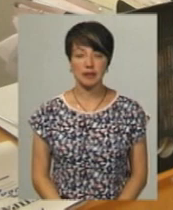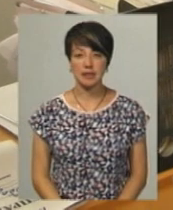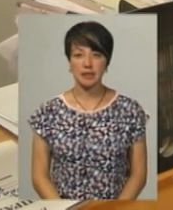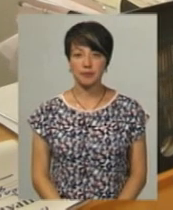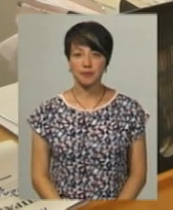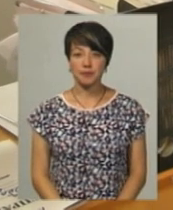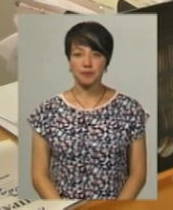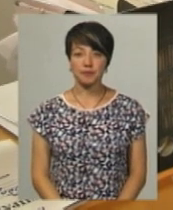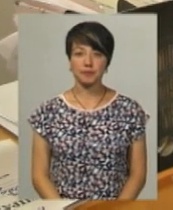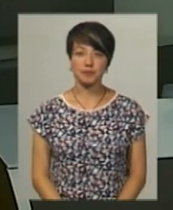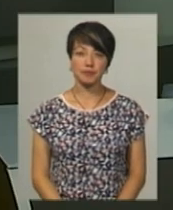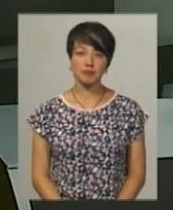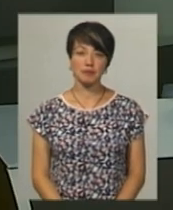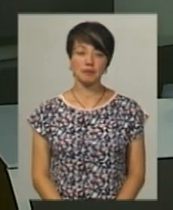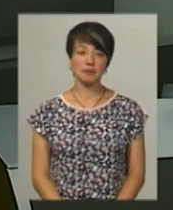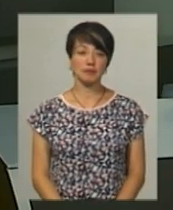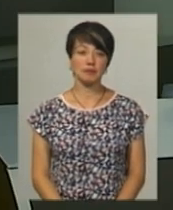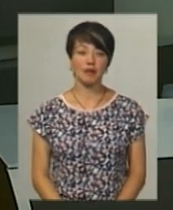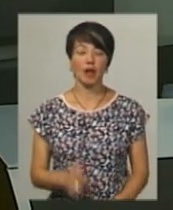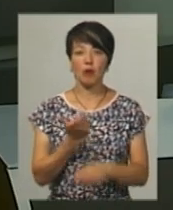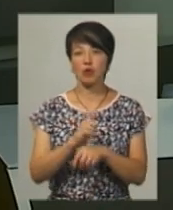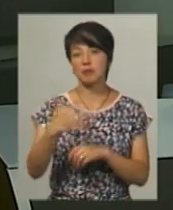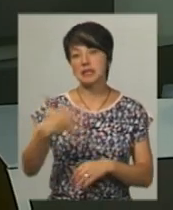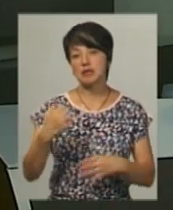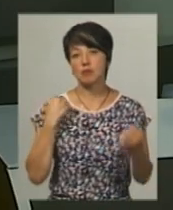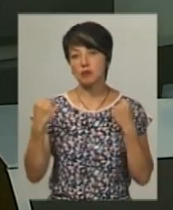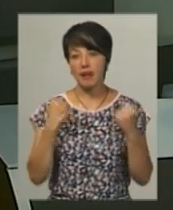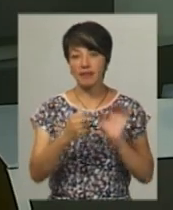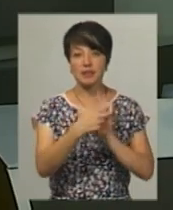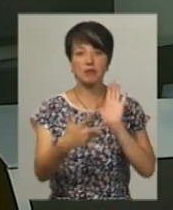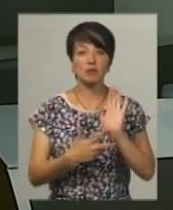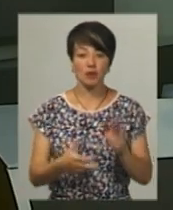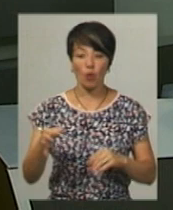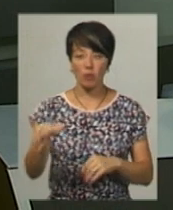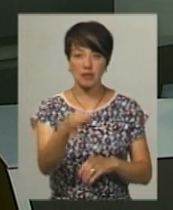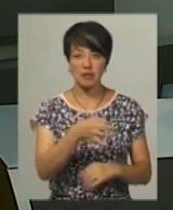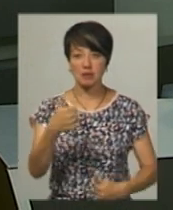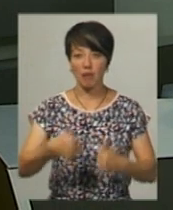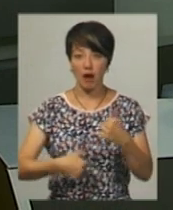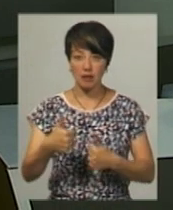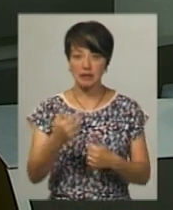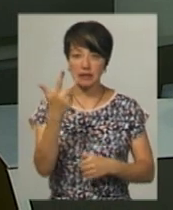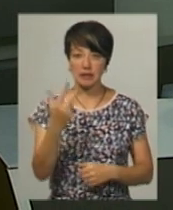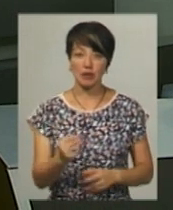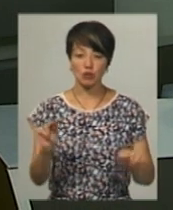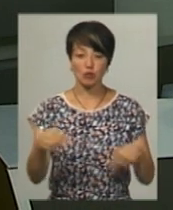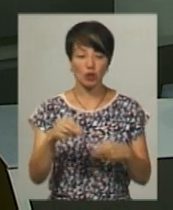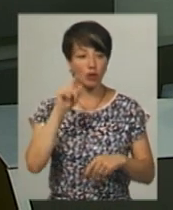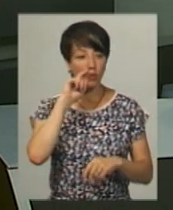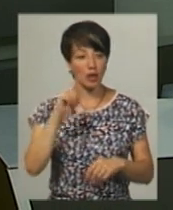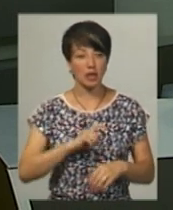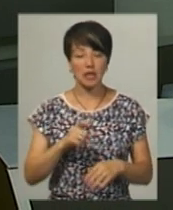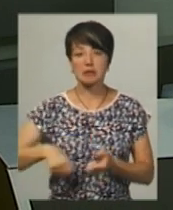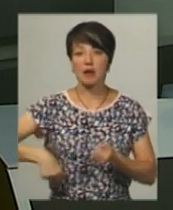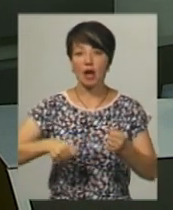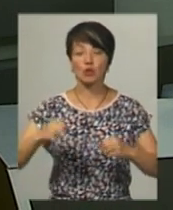Юрій Чорний, новини. Понад 50 спортсменів із 18 областей змагаються на триденному чемпіонаті України з